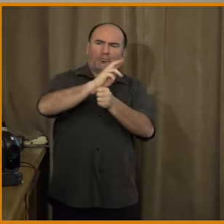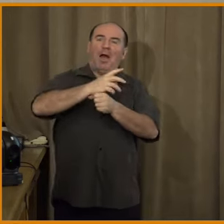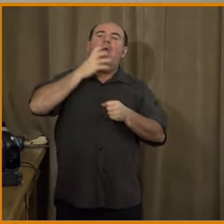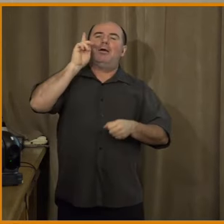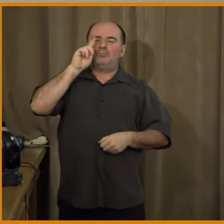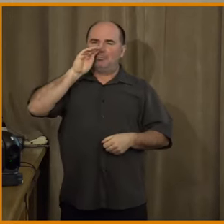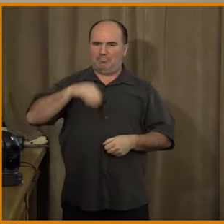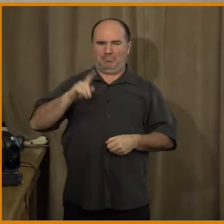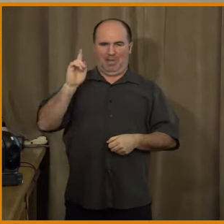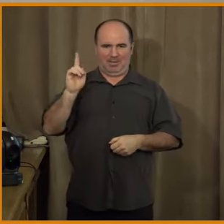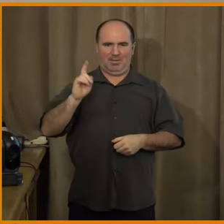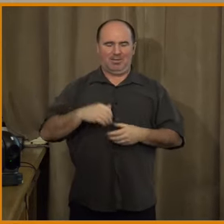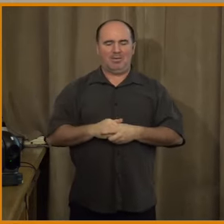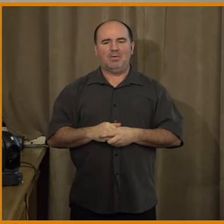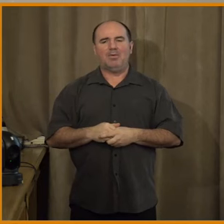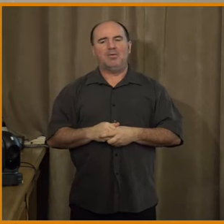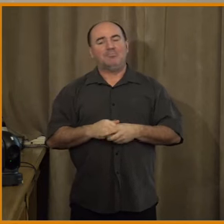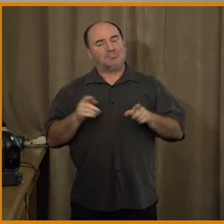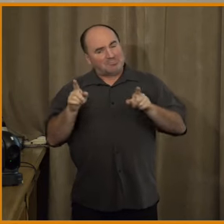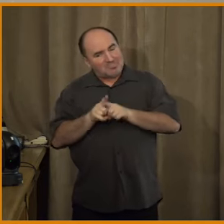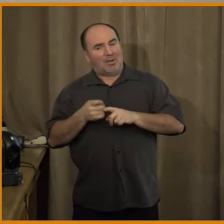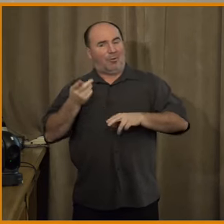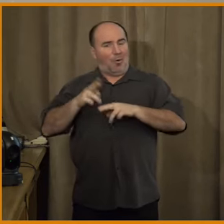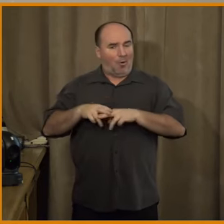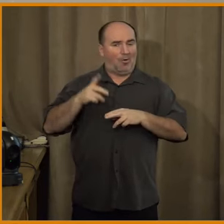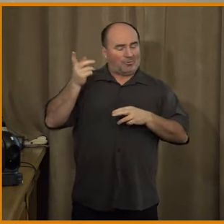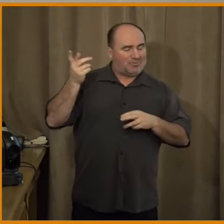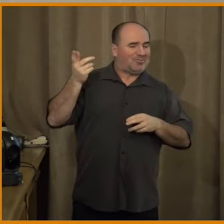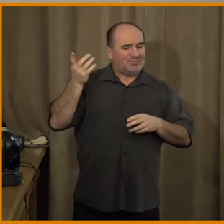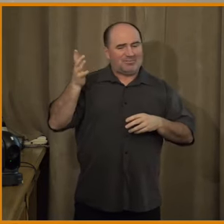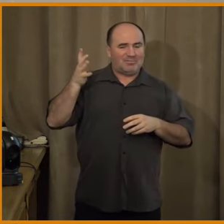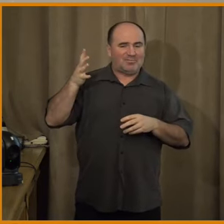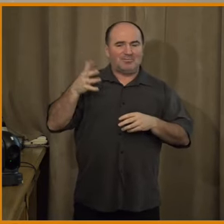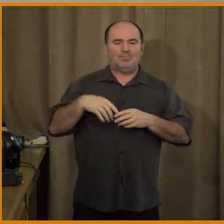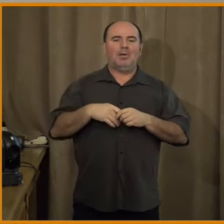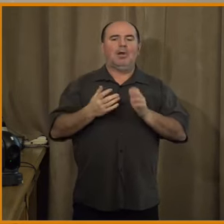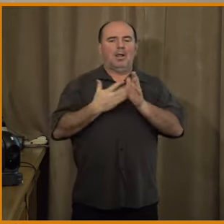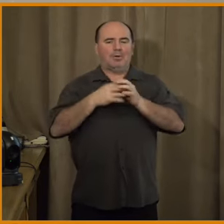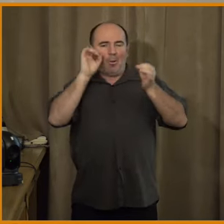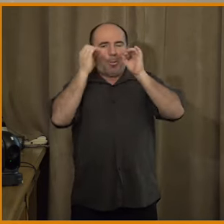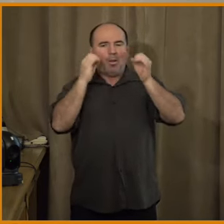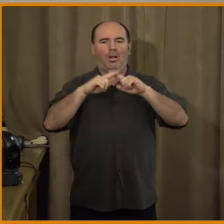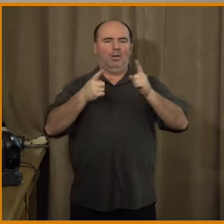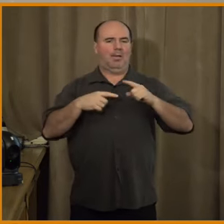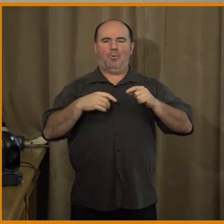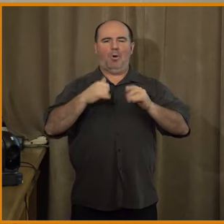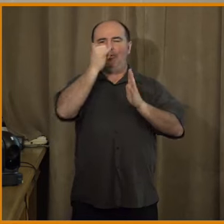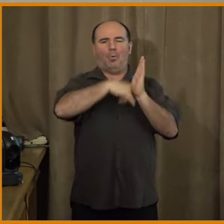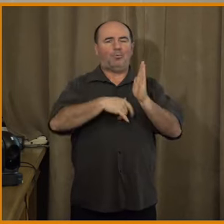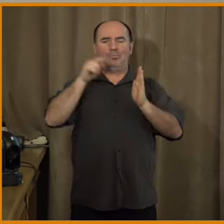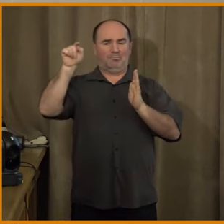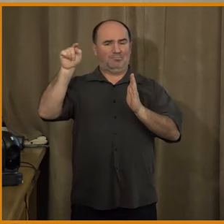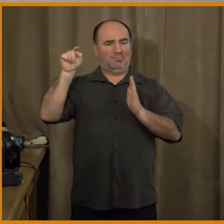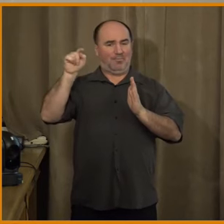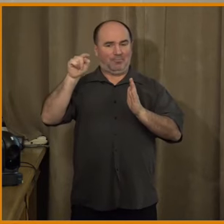sami na základě nějakých automatizovaných systémů. Ten příklad je třeba Google a YouTube, kdykoliv se vám